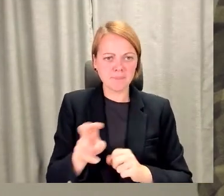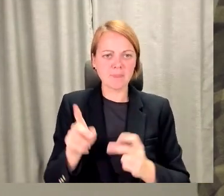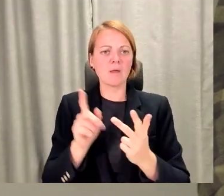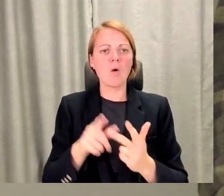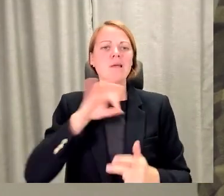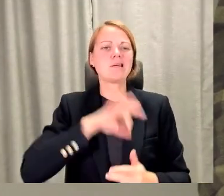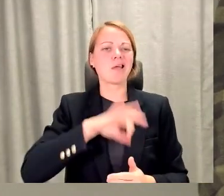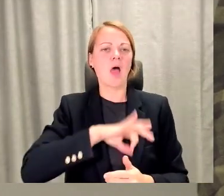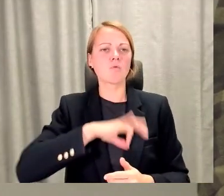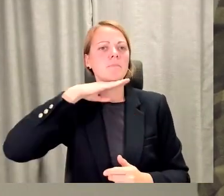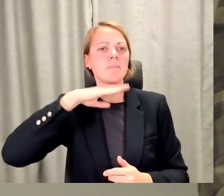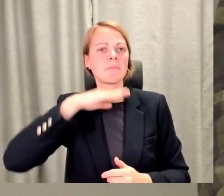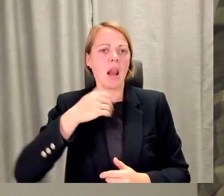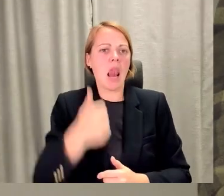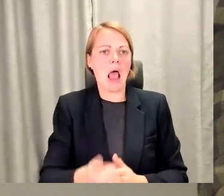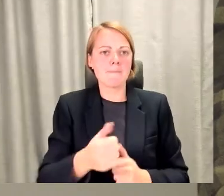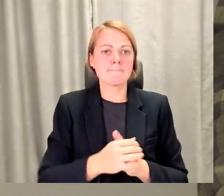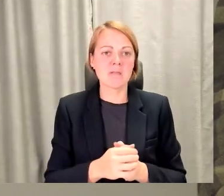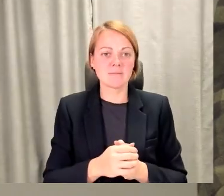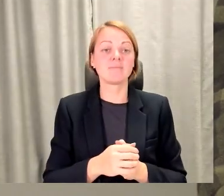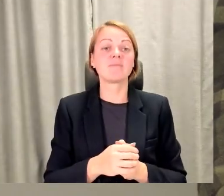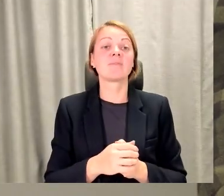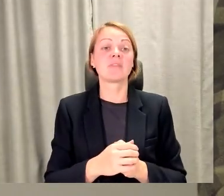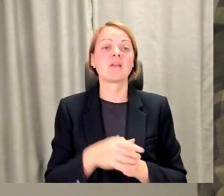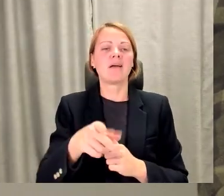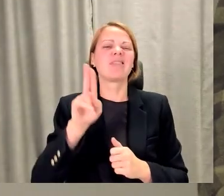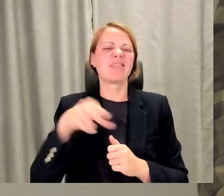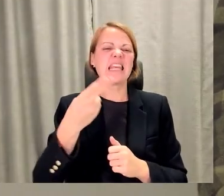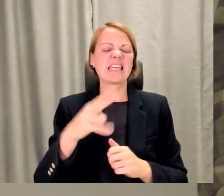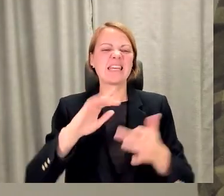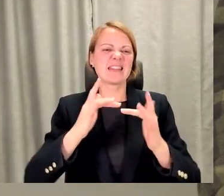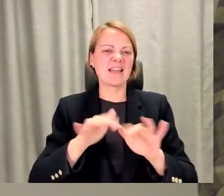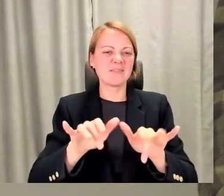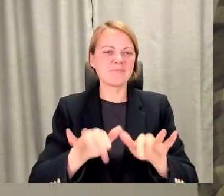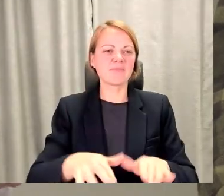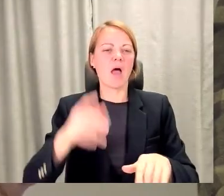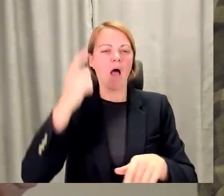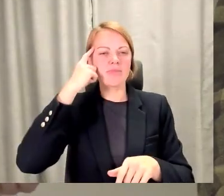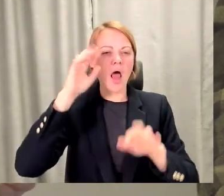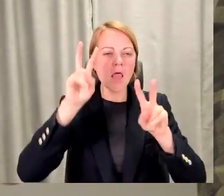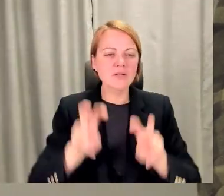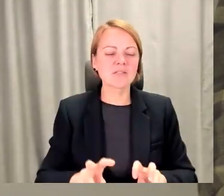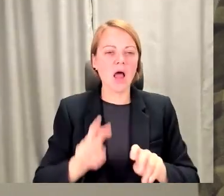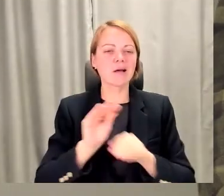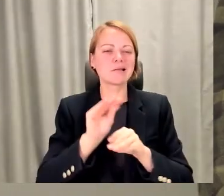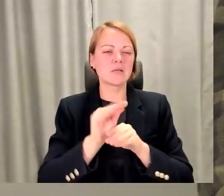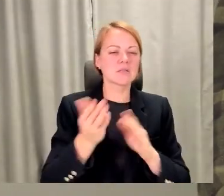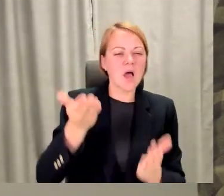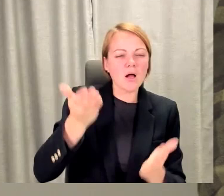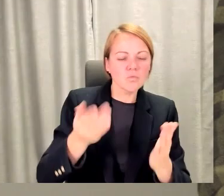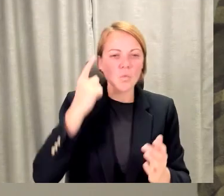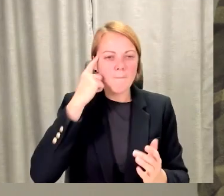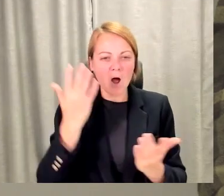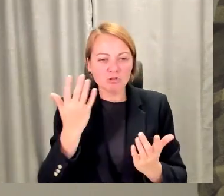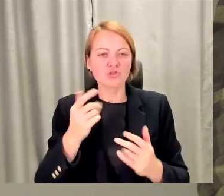Tātad, protams, tas ir digitalas prasmes, kritiska, analytiska domāšana, bet kā mēs šodien arī ļoti bieži